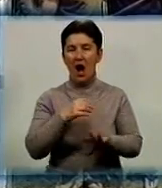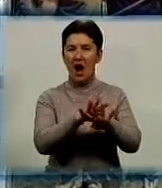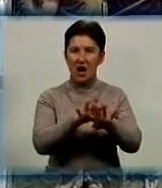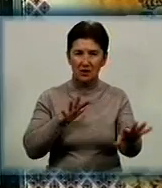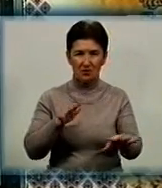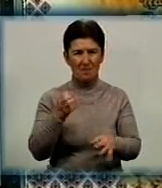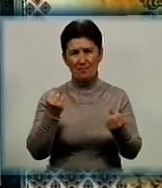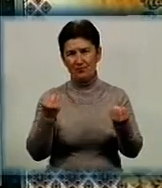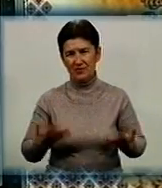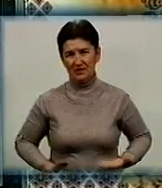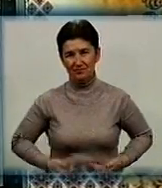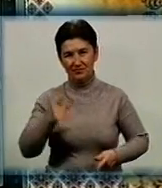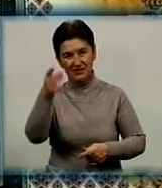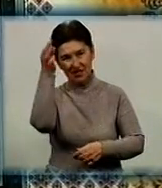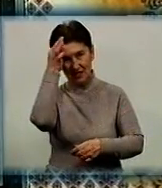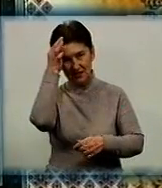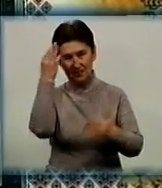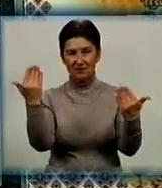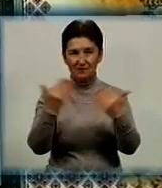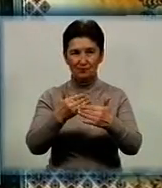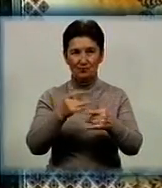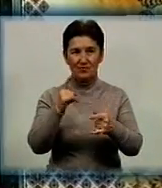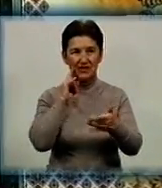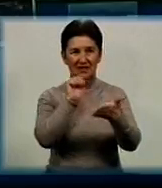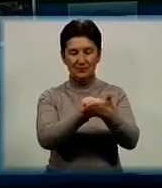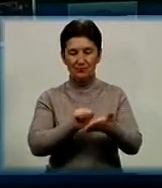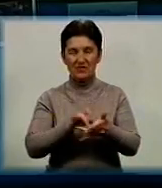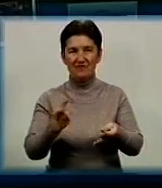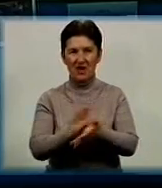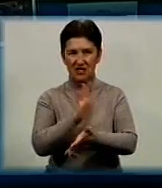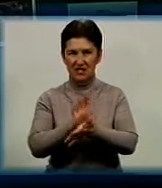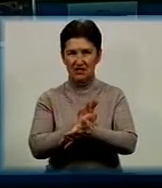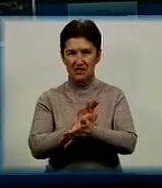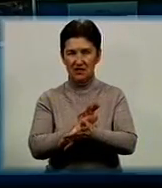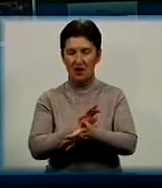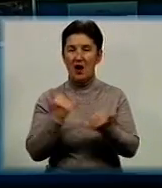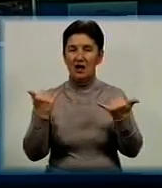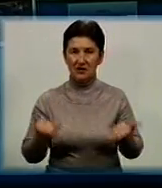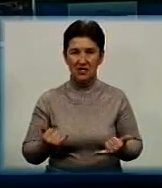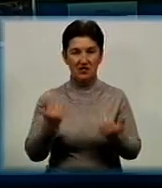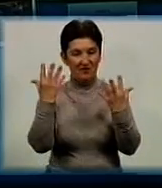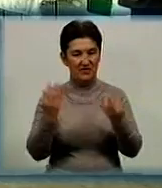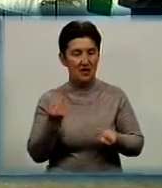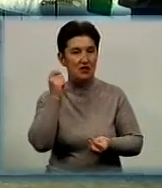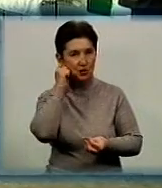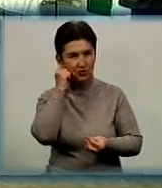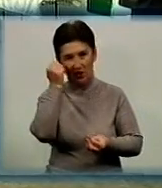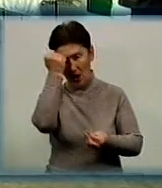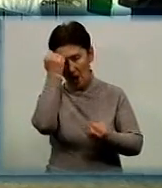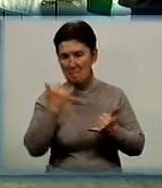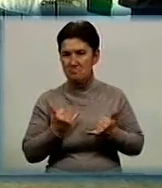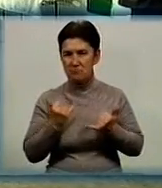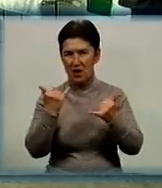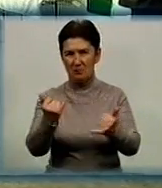військові будні героя нині нагадують світлини та замітки з газет на стенді у рідній школі. Та нині в його день народження пам'ять односельця